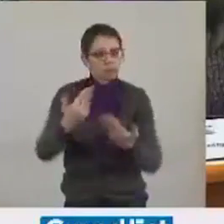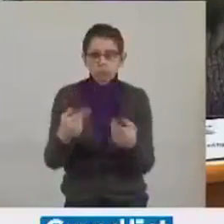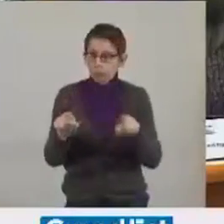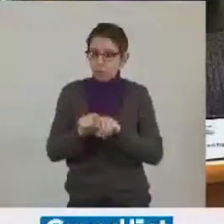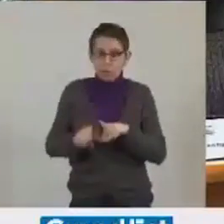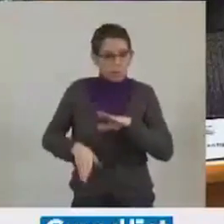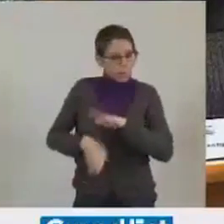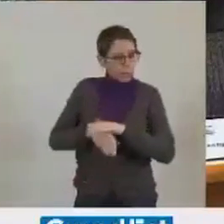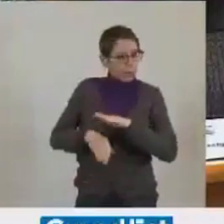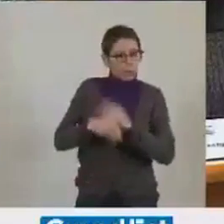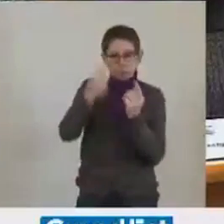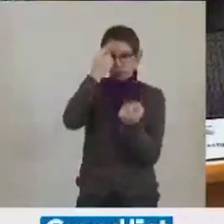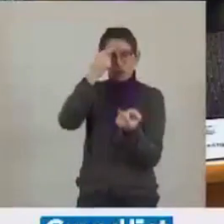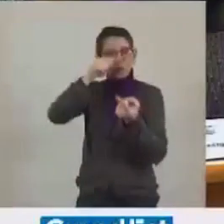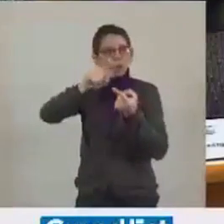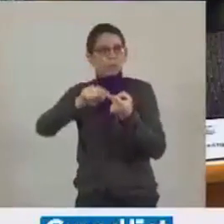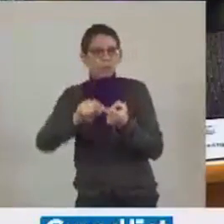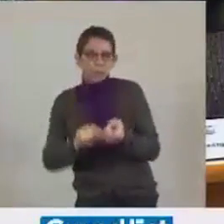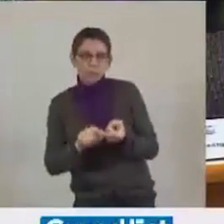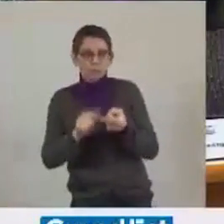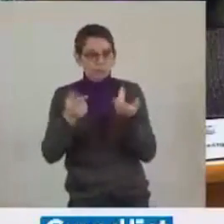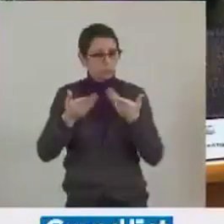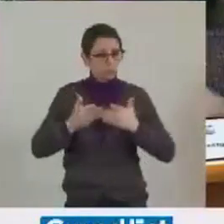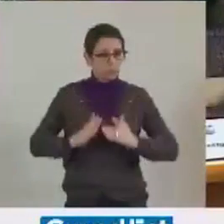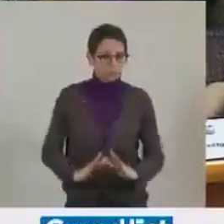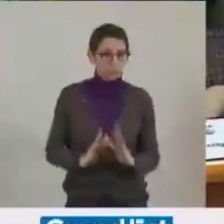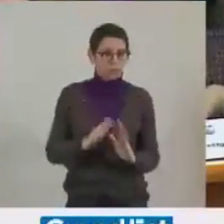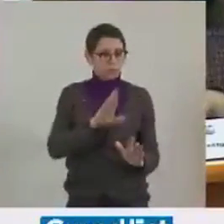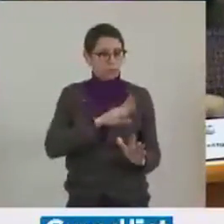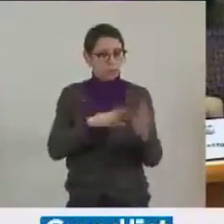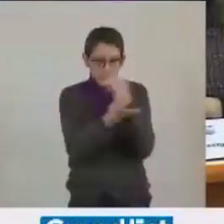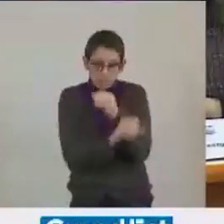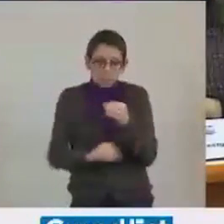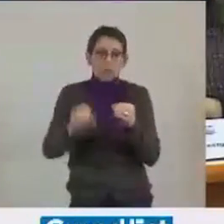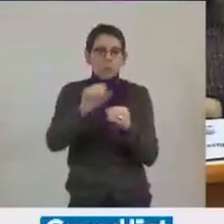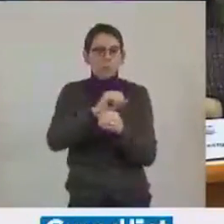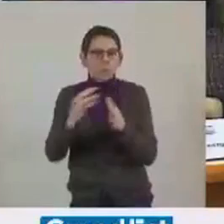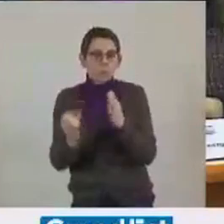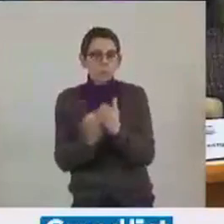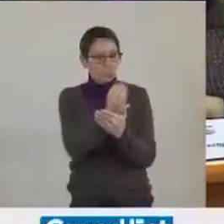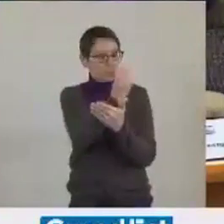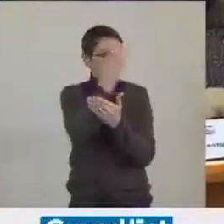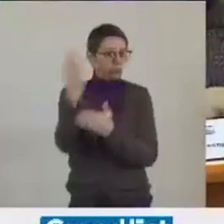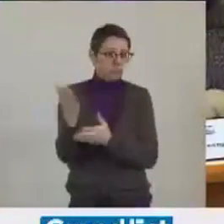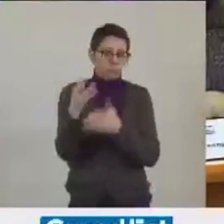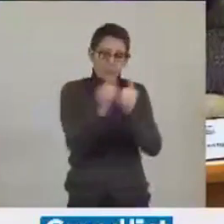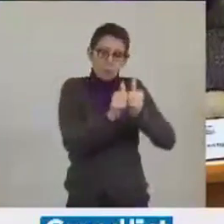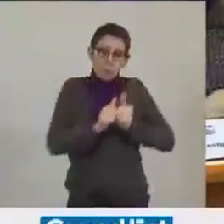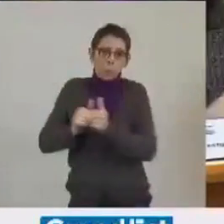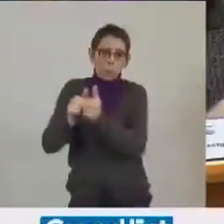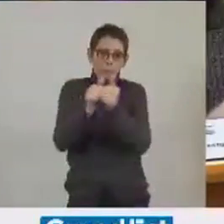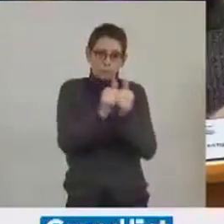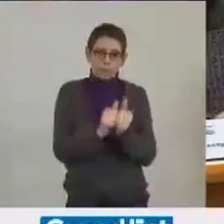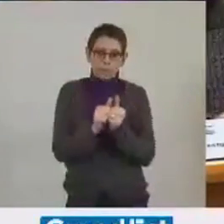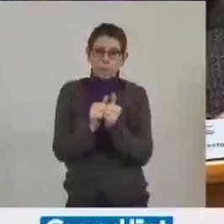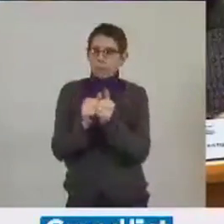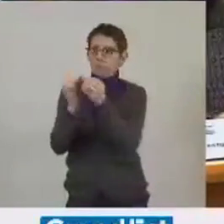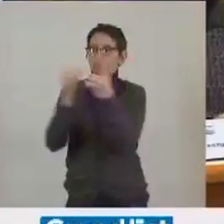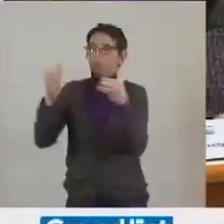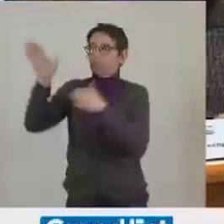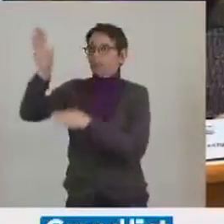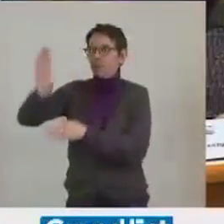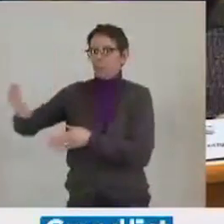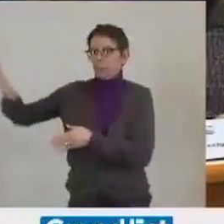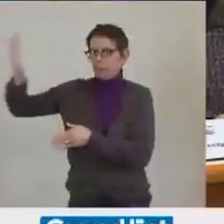comme objectif, la création d'une nouvelle collectivité, cette grande région. Il y a un an, ça a été